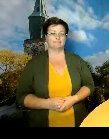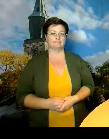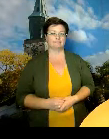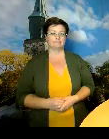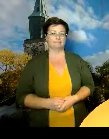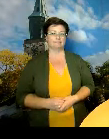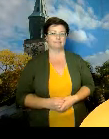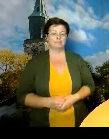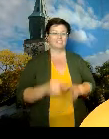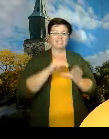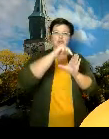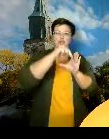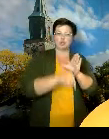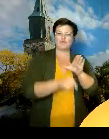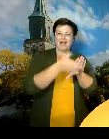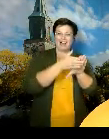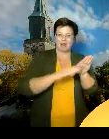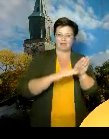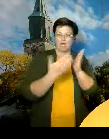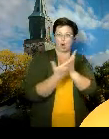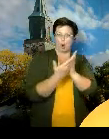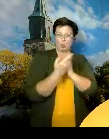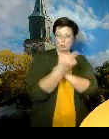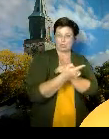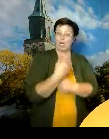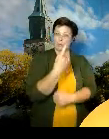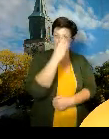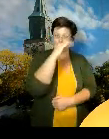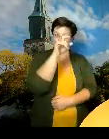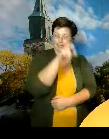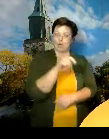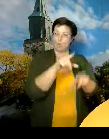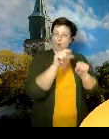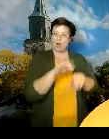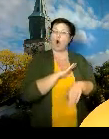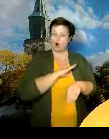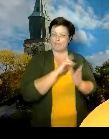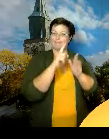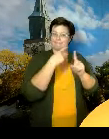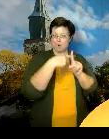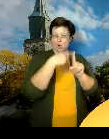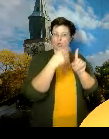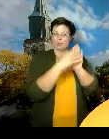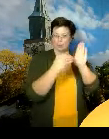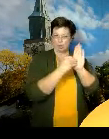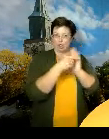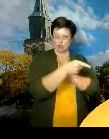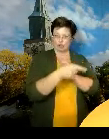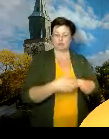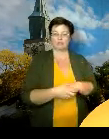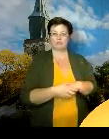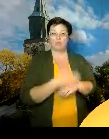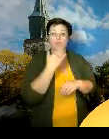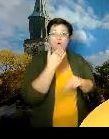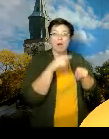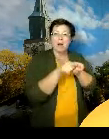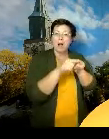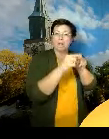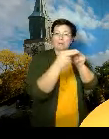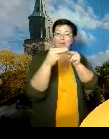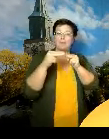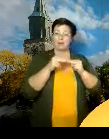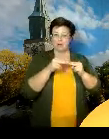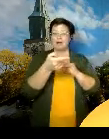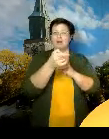Syvälahden koulussa on todettu yhdellä henkilöllä tartunta ja altistuneisiin on oltu yhteydessä.